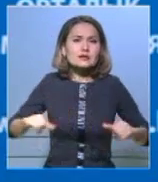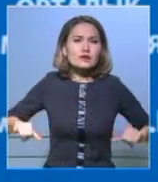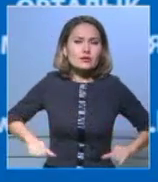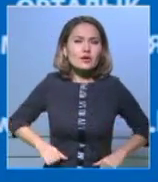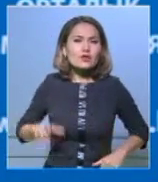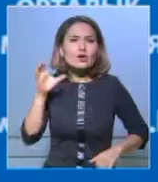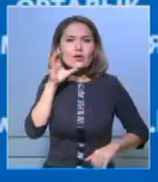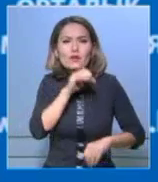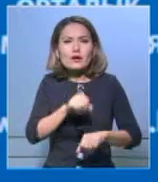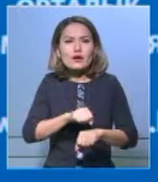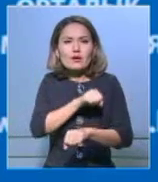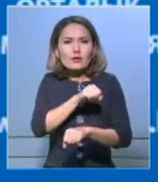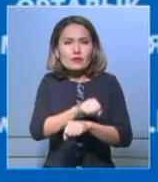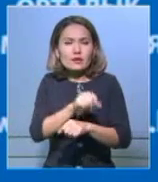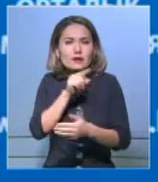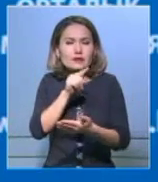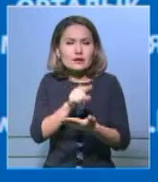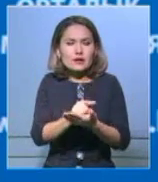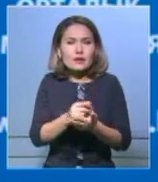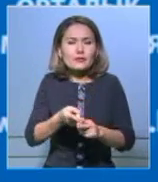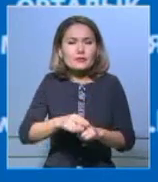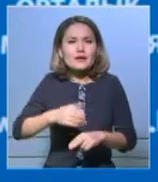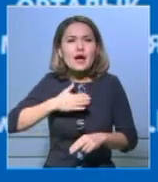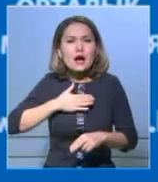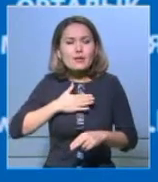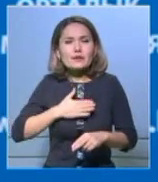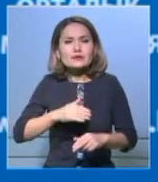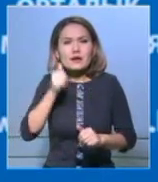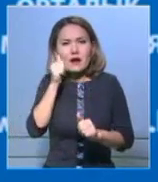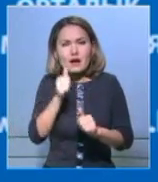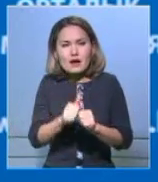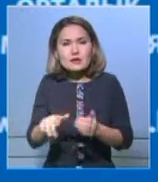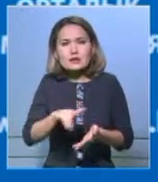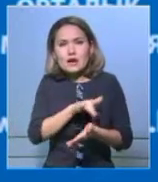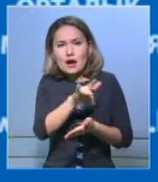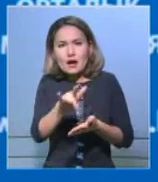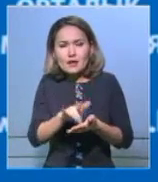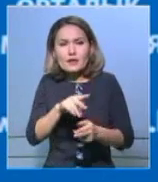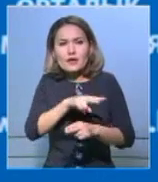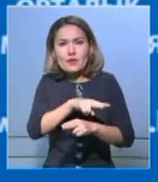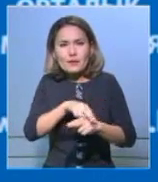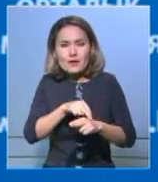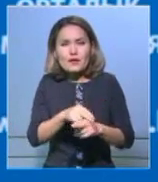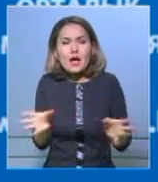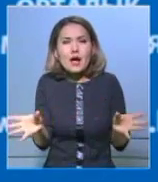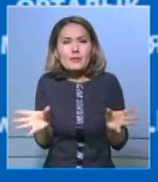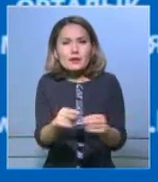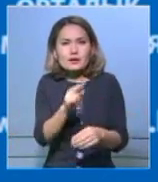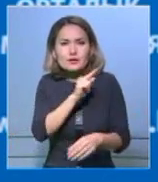жатқан жер қауіпсіз болуың қалайды. Бұл ретте жергілікті басқару мен жергілікті полиция бірлесіп, нәтижелі жұмыс тейтті бүміттенемін.